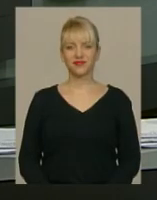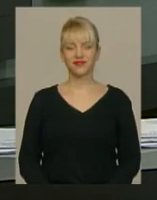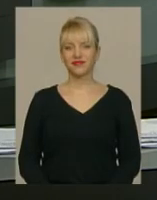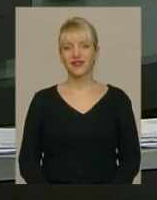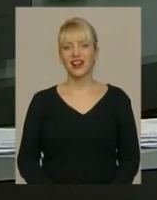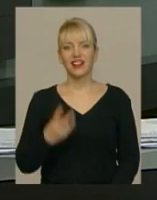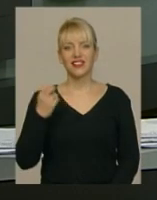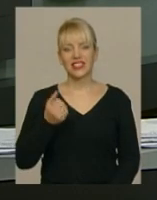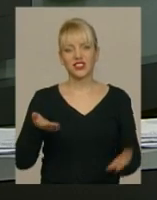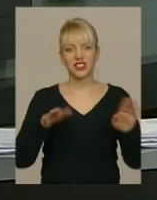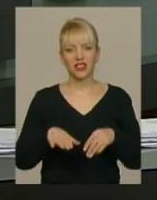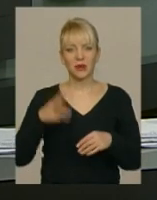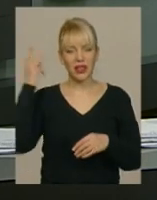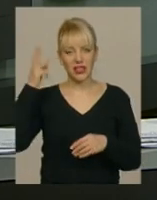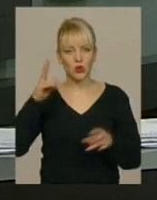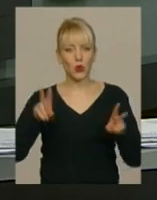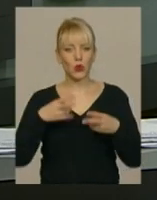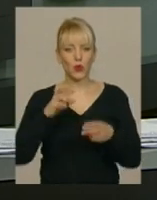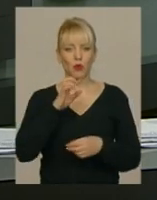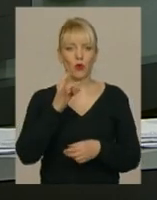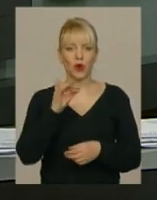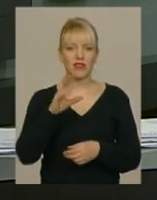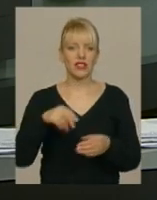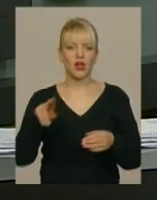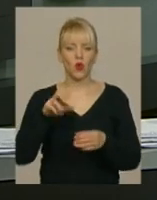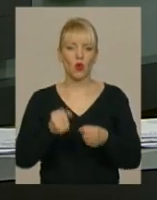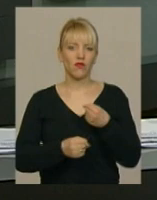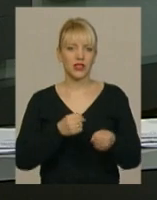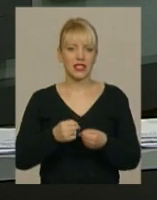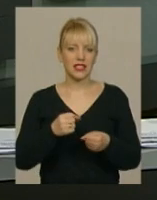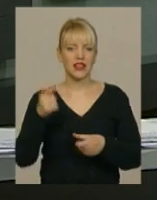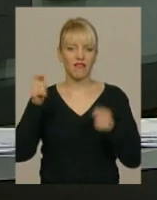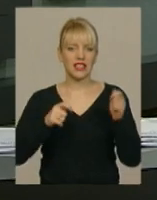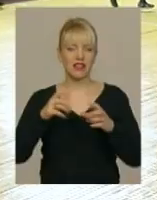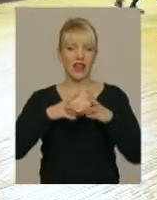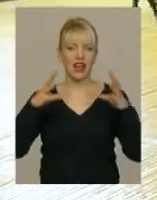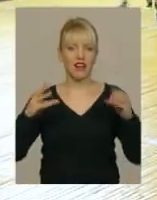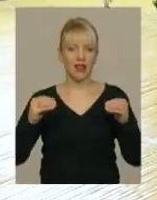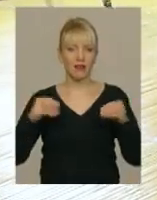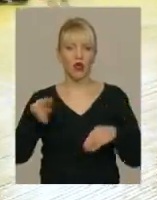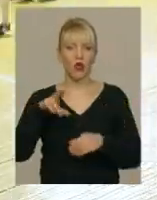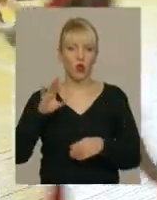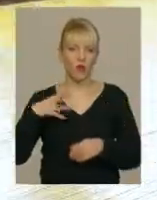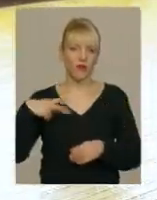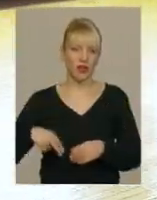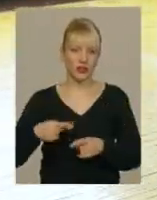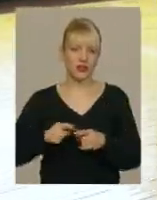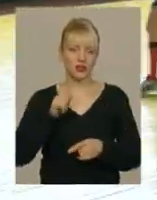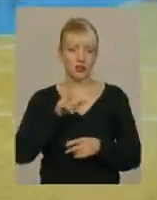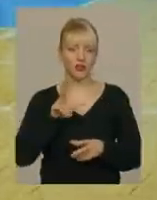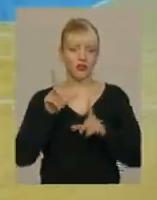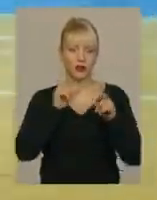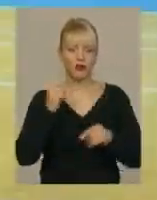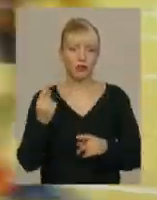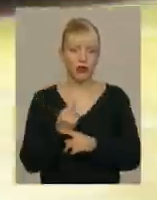Два тижні залишається в Хмельницького клубу «Буревісник» до виїзду на фестиваль регбі до Франції. Туди команда вирушить вперше, на спортсменів